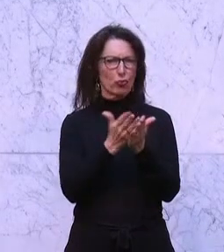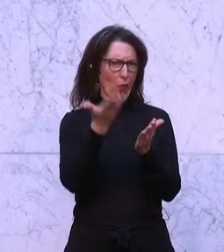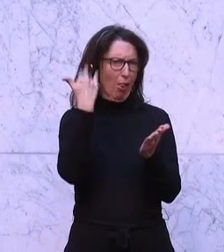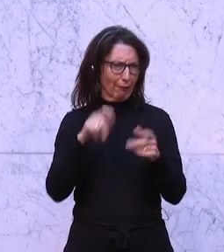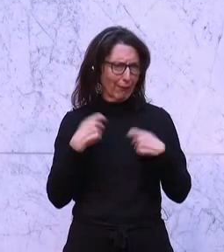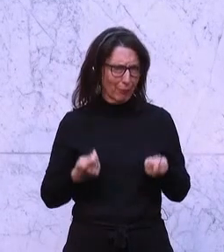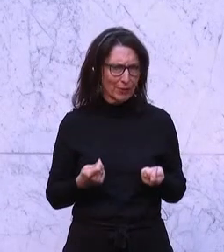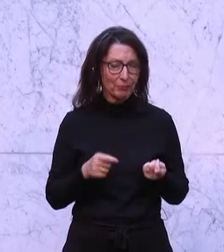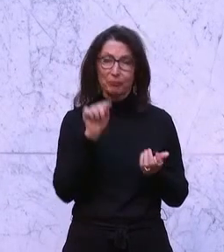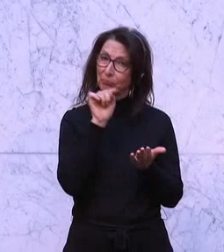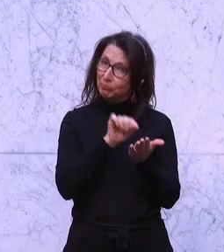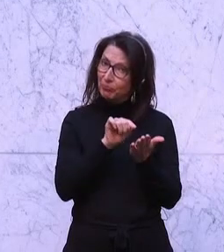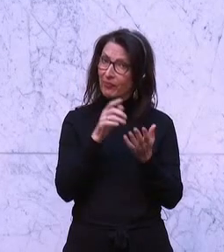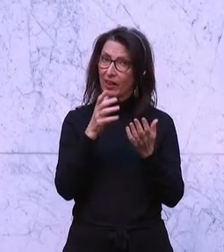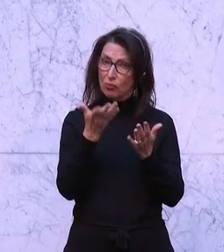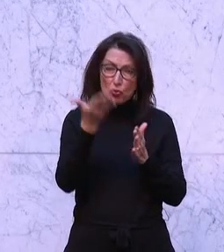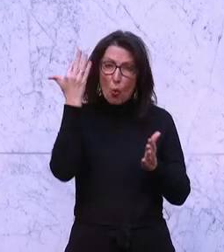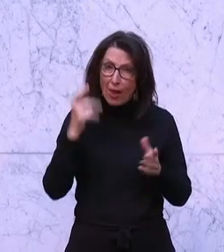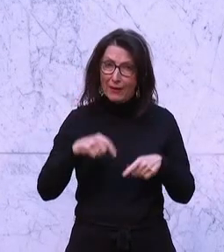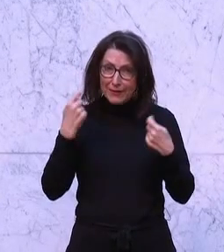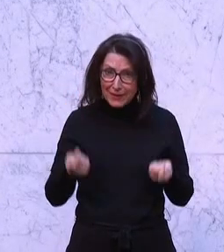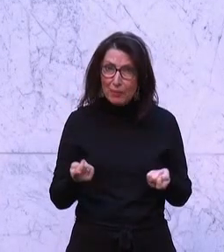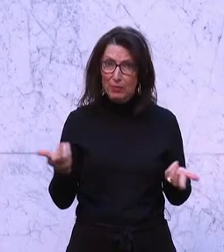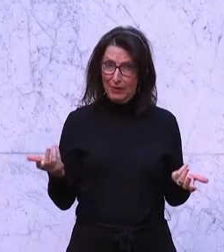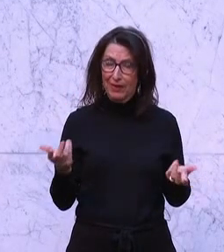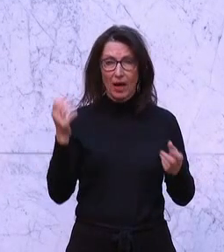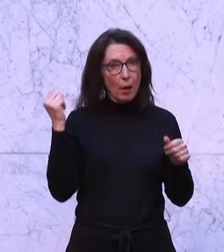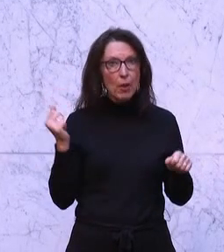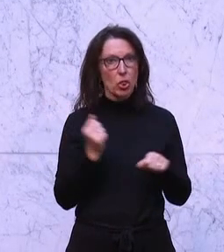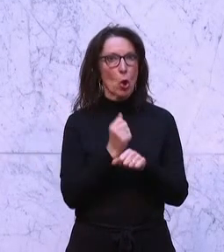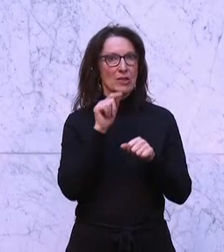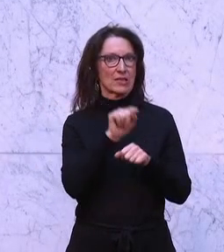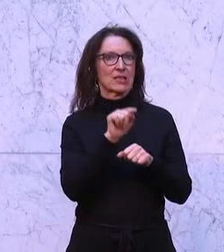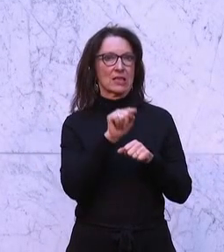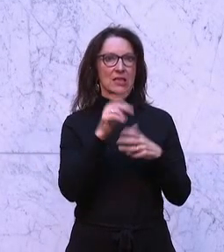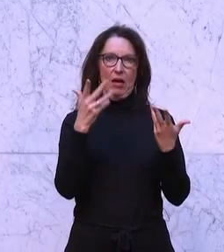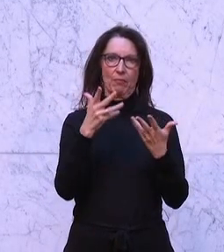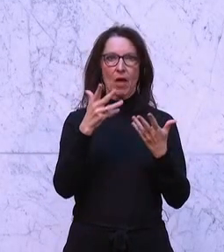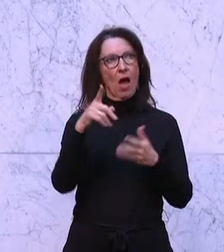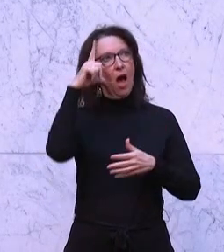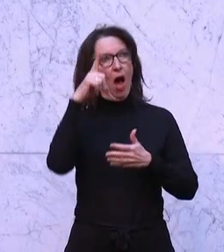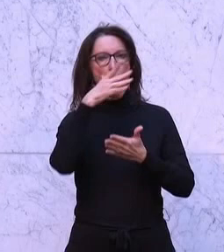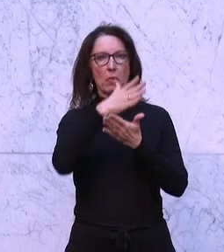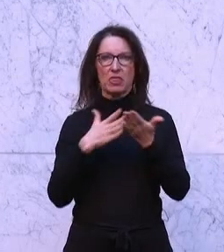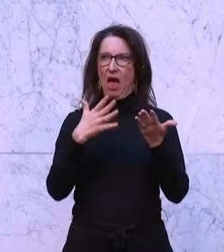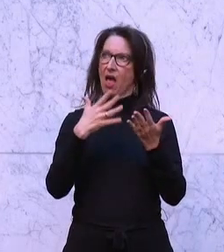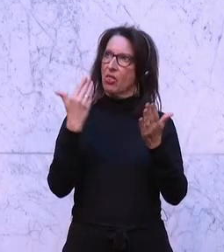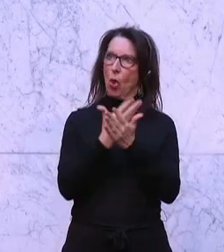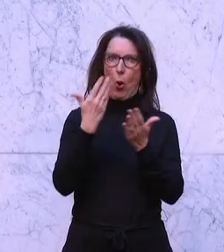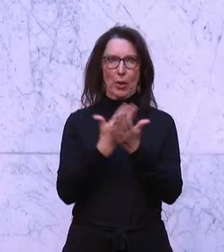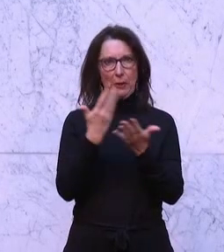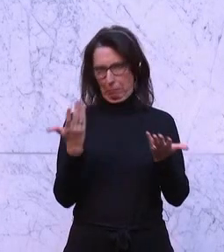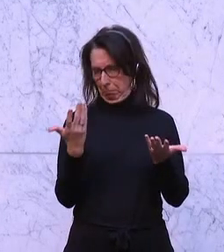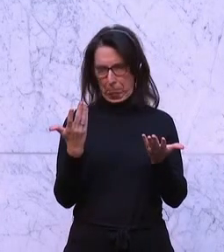Und in diesem Bericht sind trotz der langen Zeitspanne, die vergangen ist, die Erkenntnisse zum wesentlichen Teil gleichbleibend. Armut und